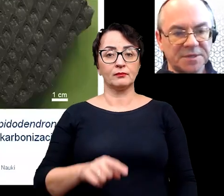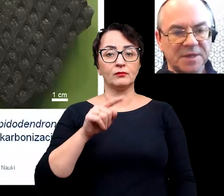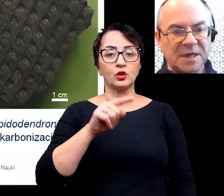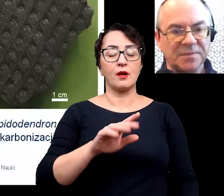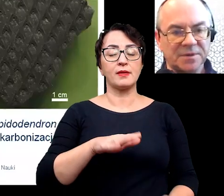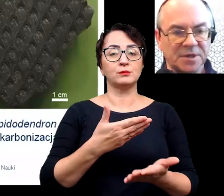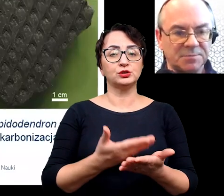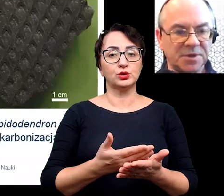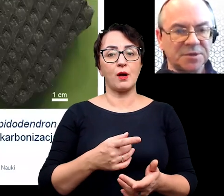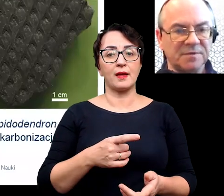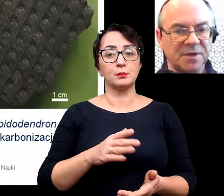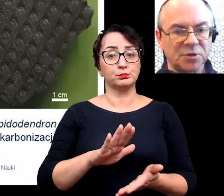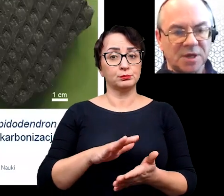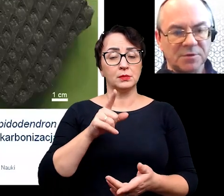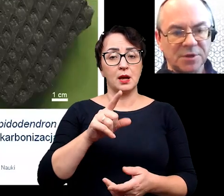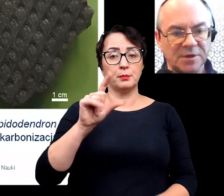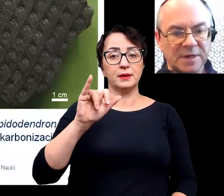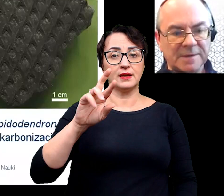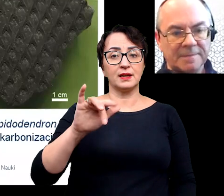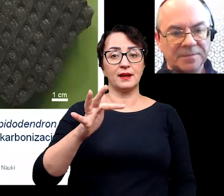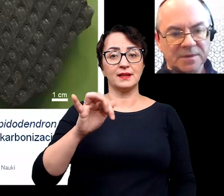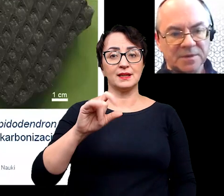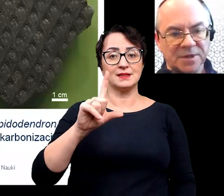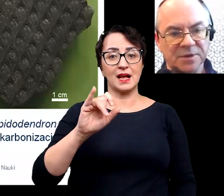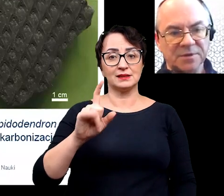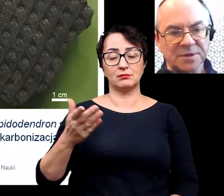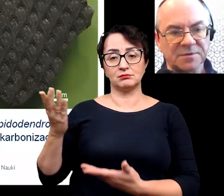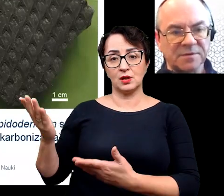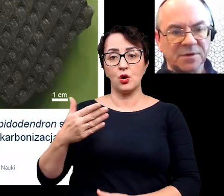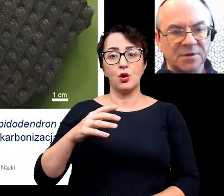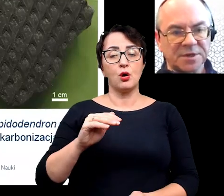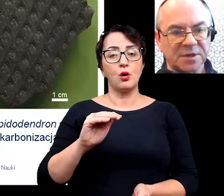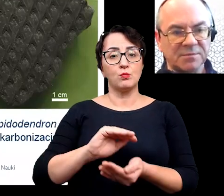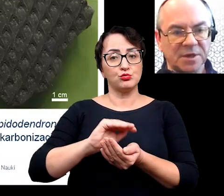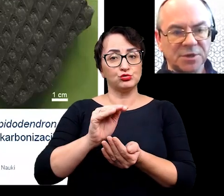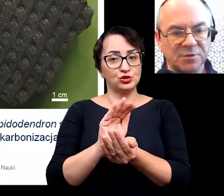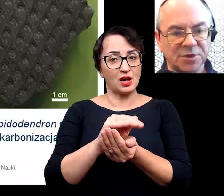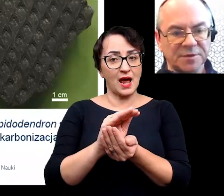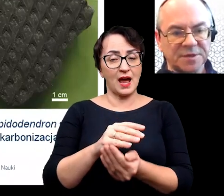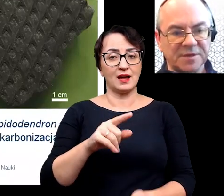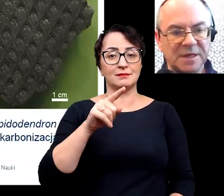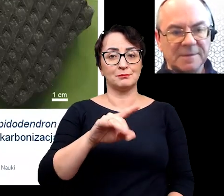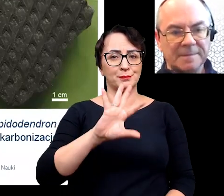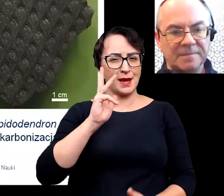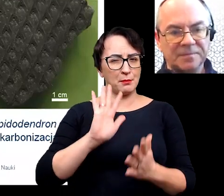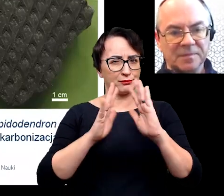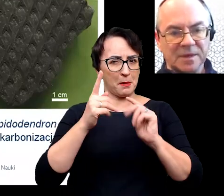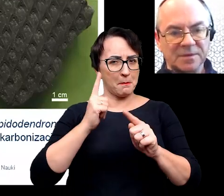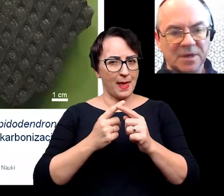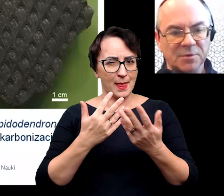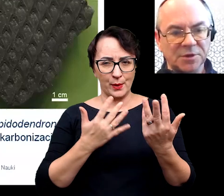pirytyzacji, jest taka spirytyzowana muszla amonita. Ona wtedy bardzo ładnie wygląda. Jest taka metaliczna, błyszcząca.